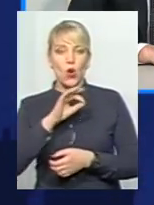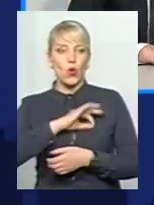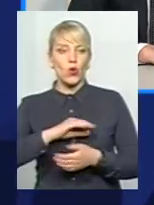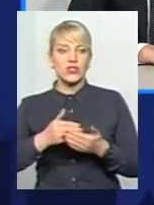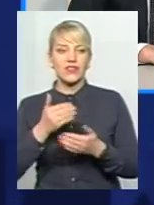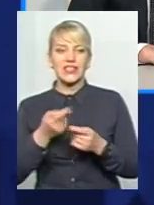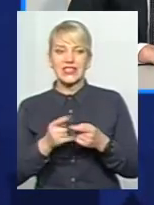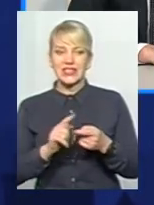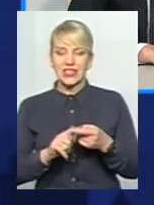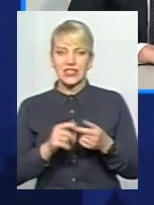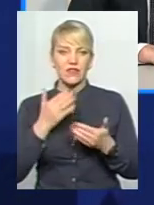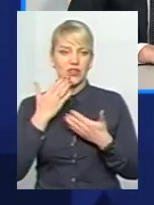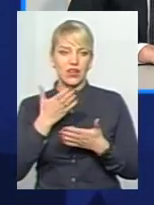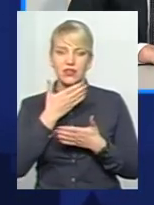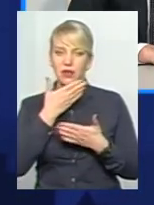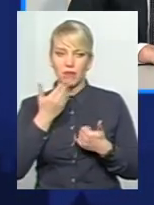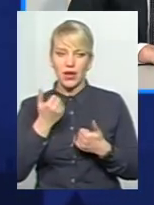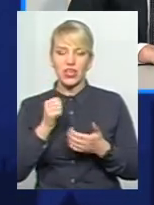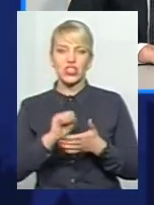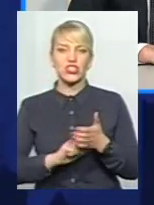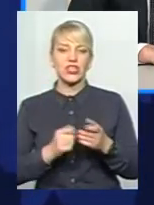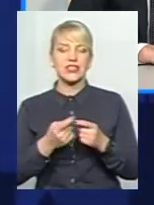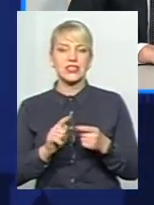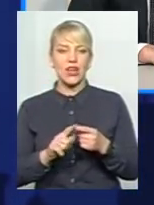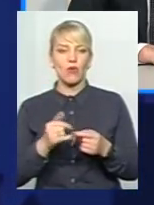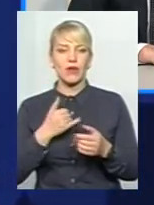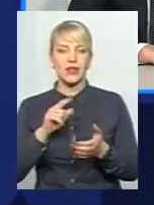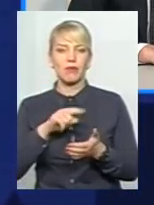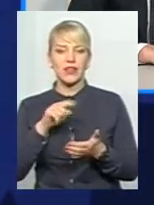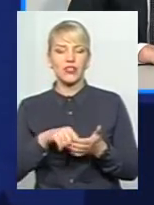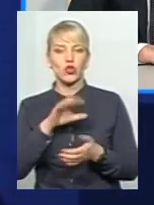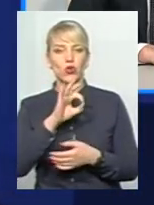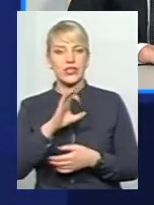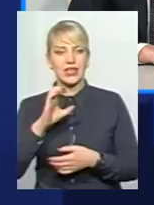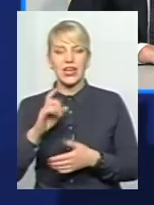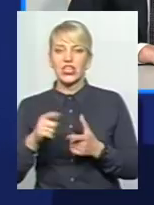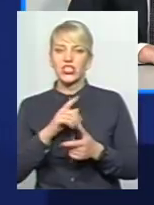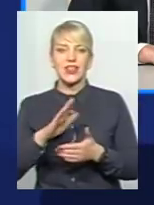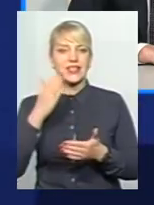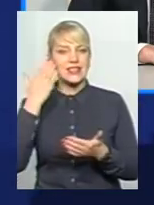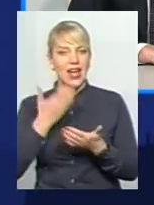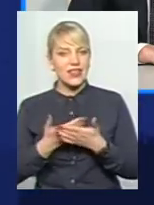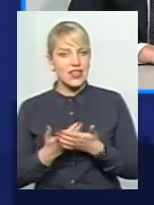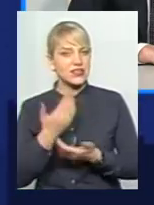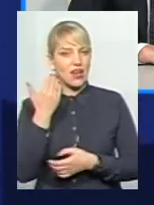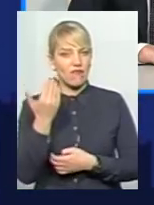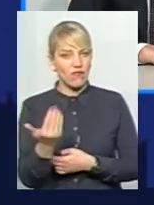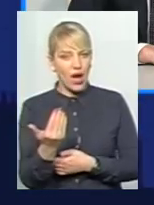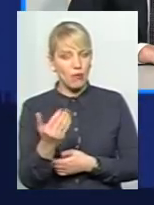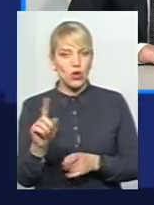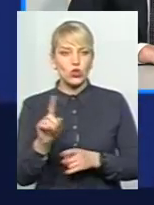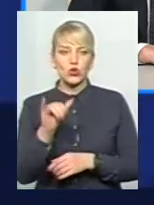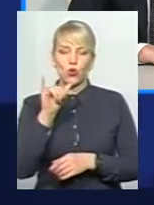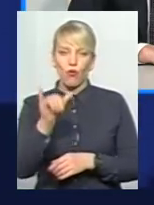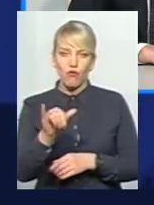звертань немає абсолютно жодної. Через те в мене питання до Олександра Сергійовича. Чи не здається вам, що у вас саме